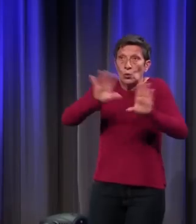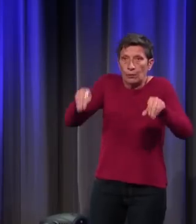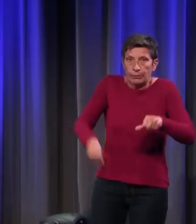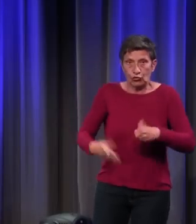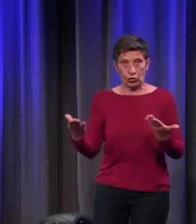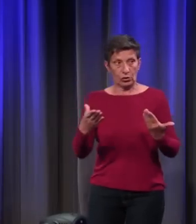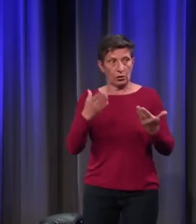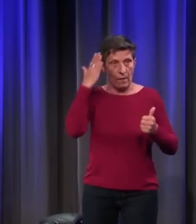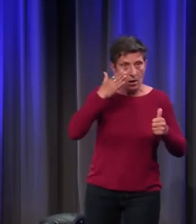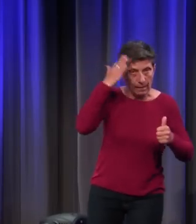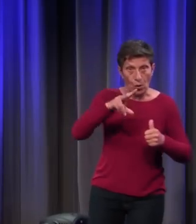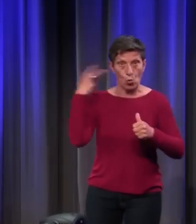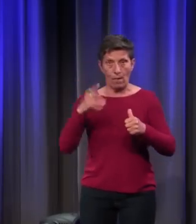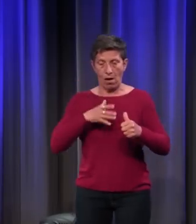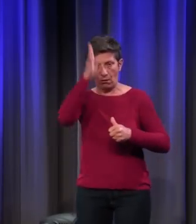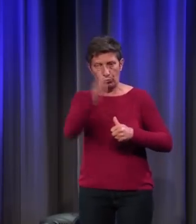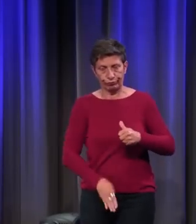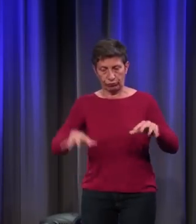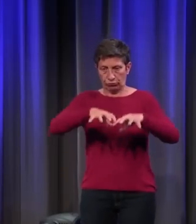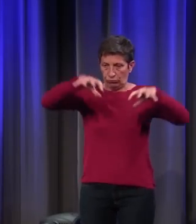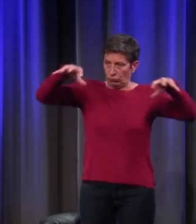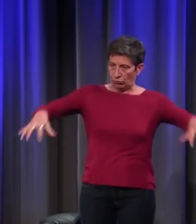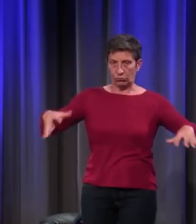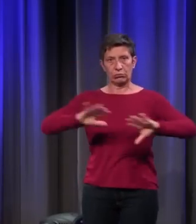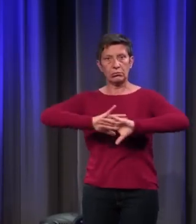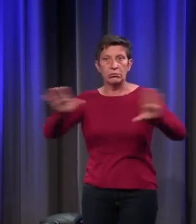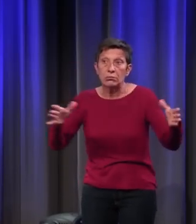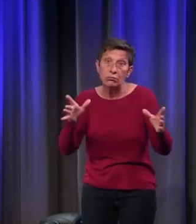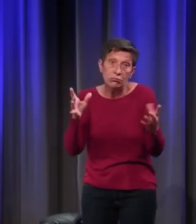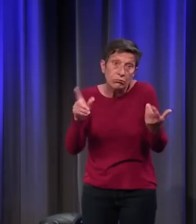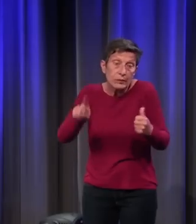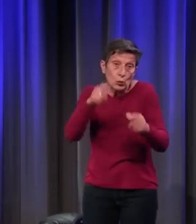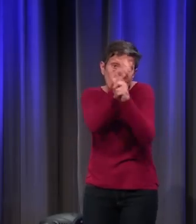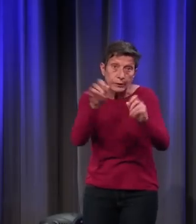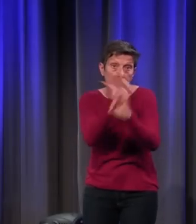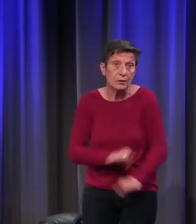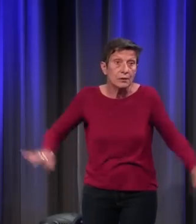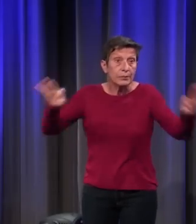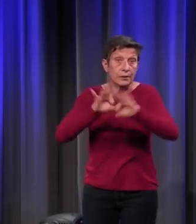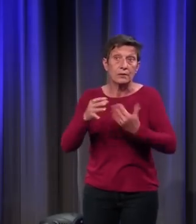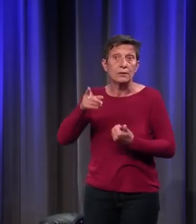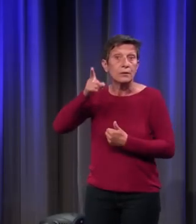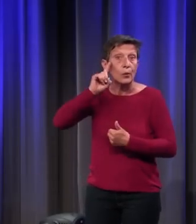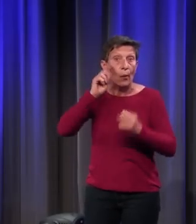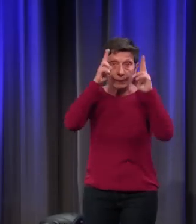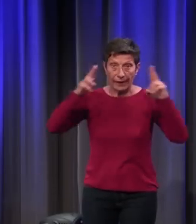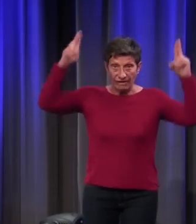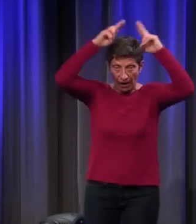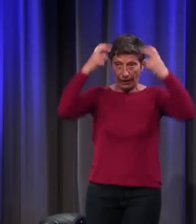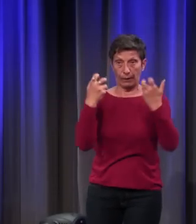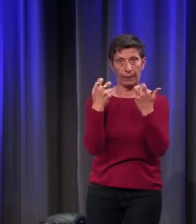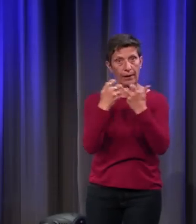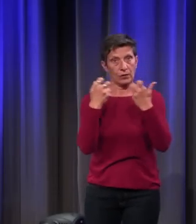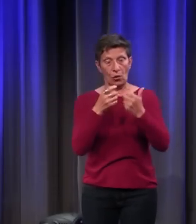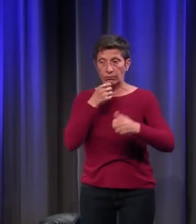barrières. Or, on voit bien qu'elles ne sont pas respectées parce que les interdictions faites par les évêques, par exemple, de